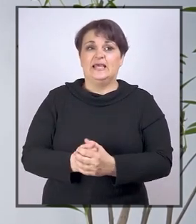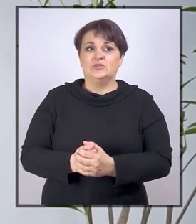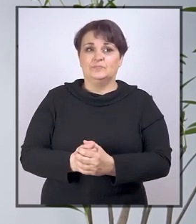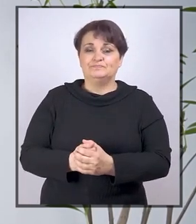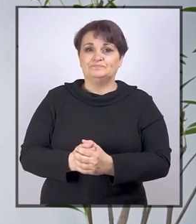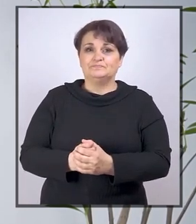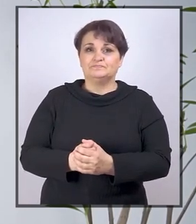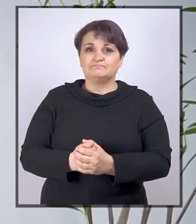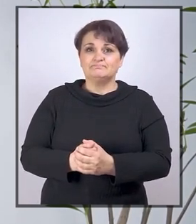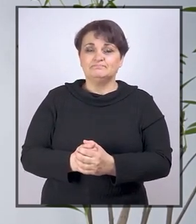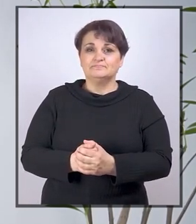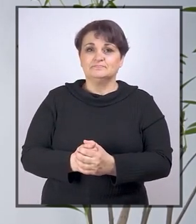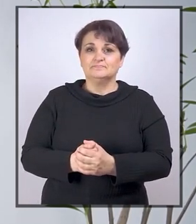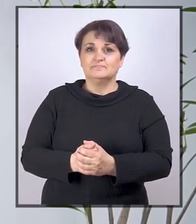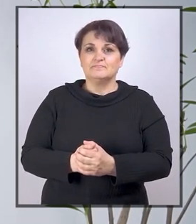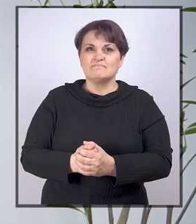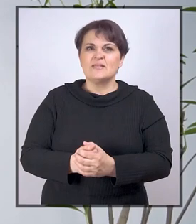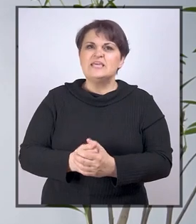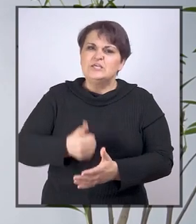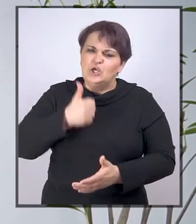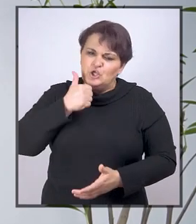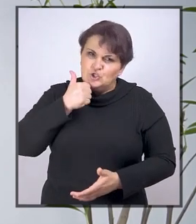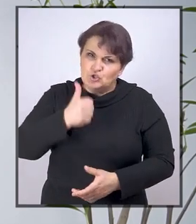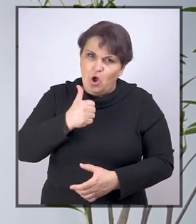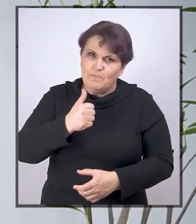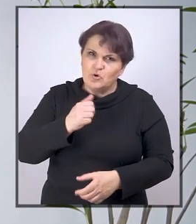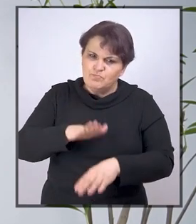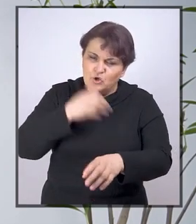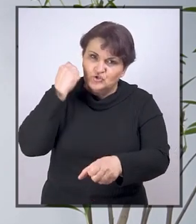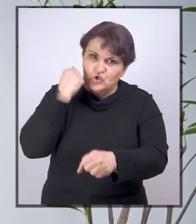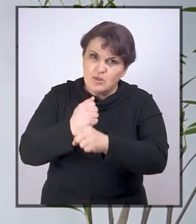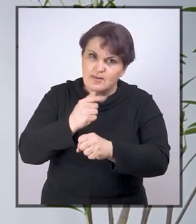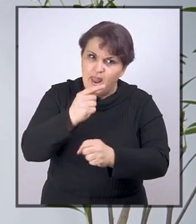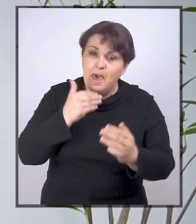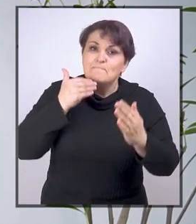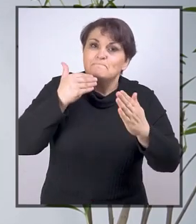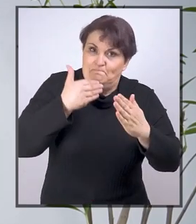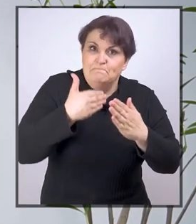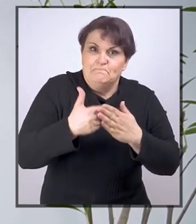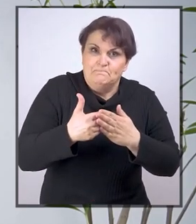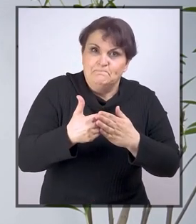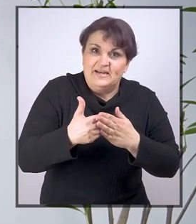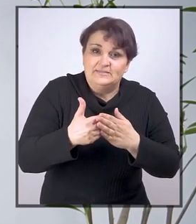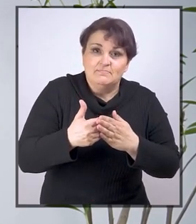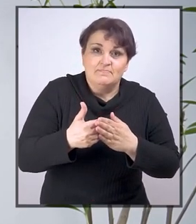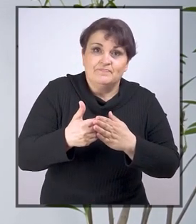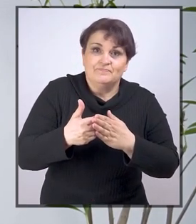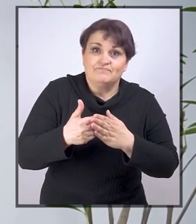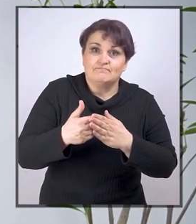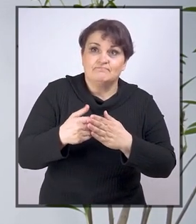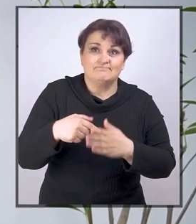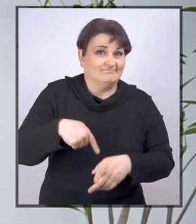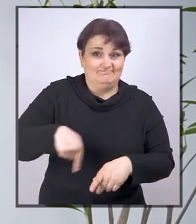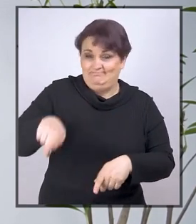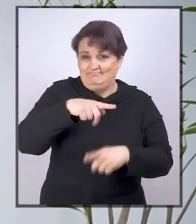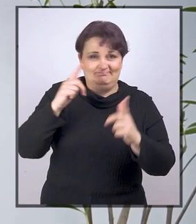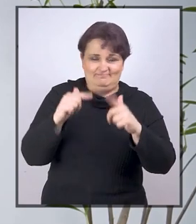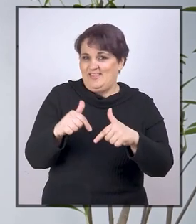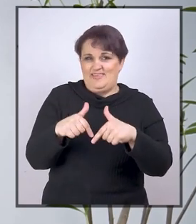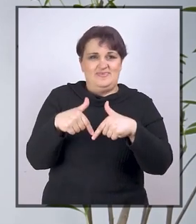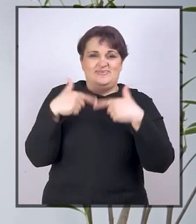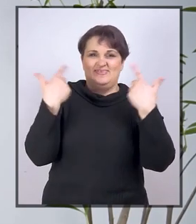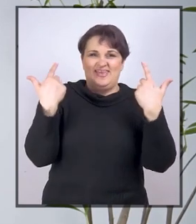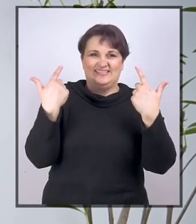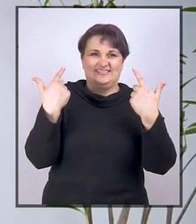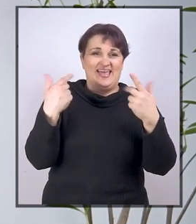sa invaliditetom i temeljito počelo raditi na pristupačnosti, svima